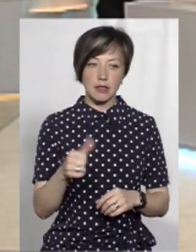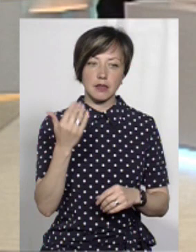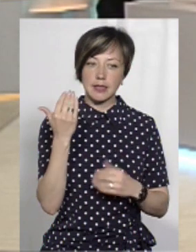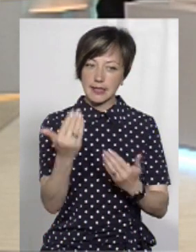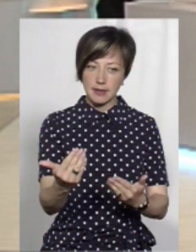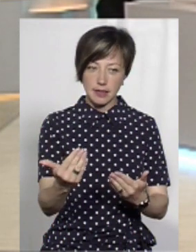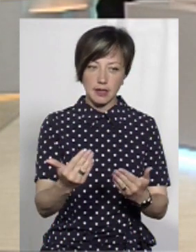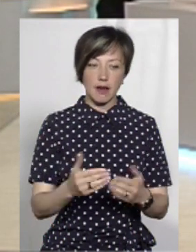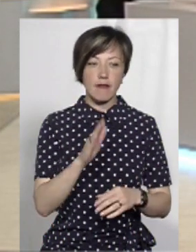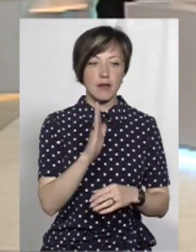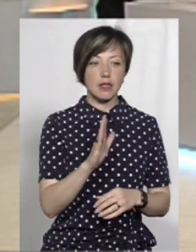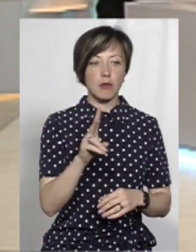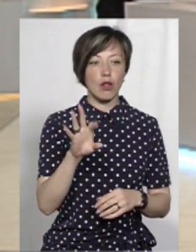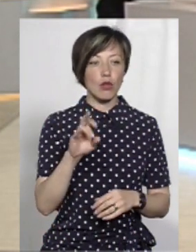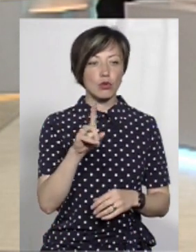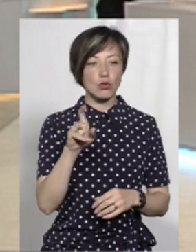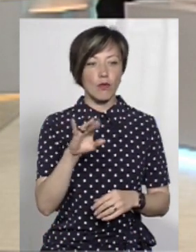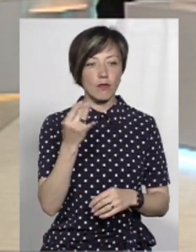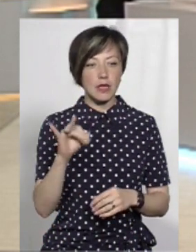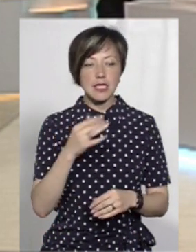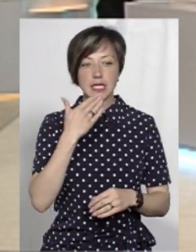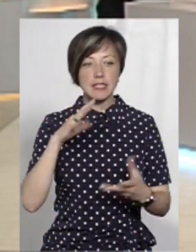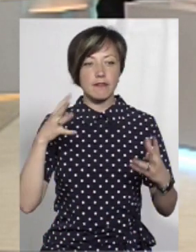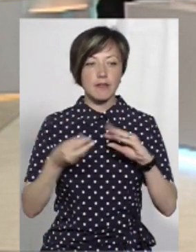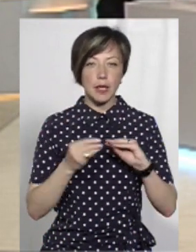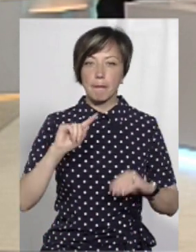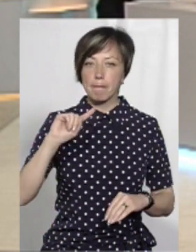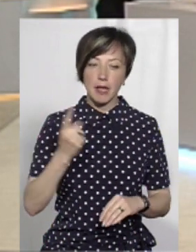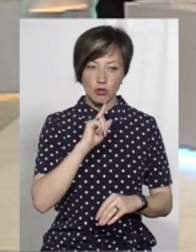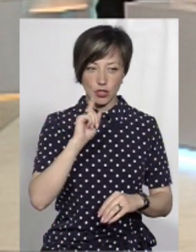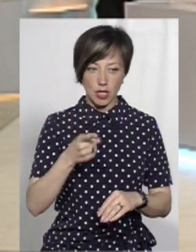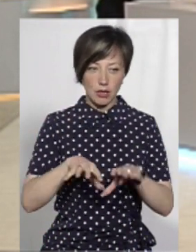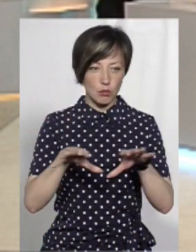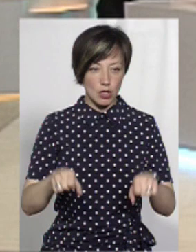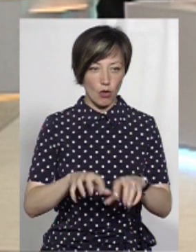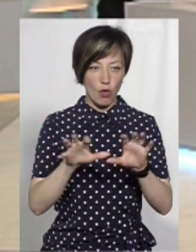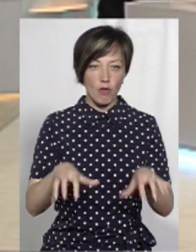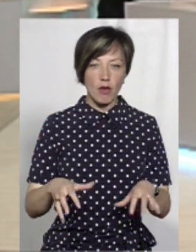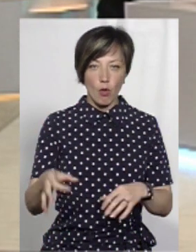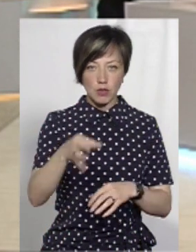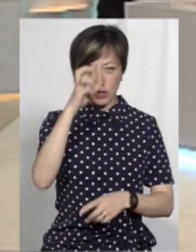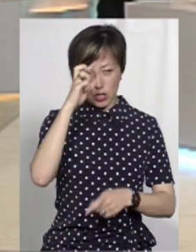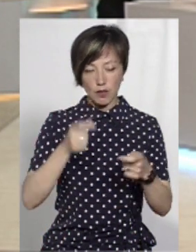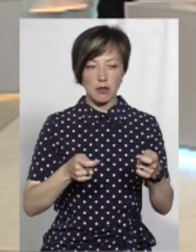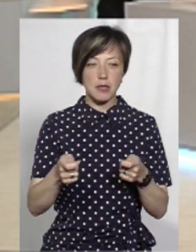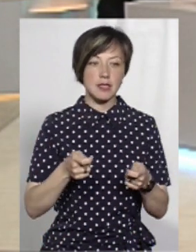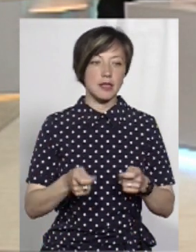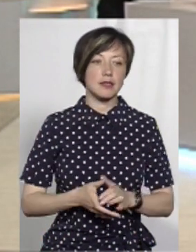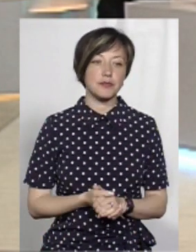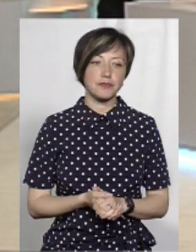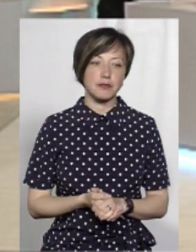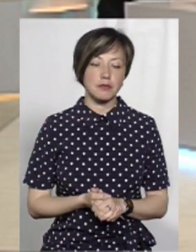бо вони тільки для Вадима Лозового, для звіту про перший рік на посаді голови Хмельницької обласної державної адміністрації.